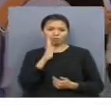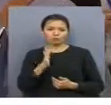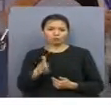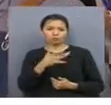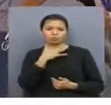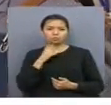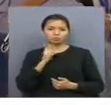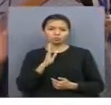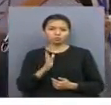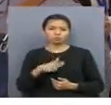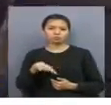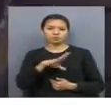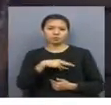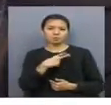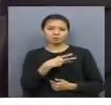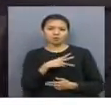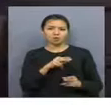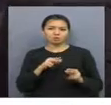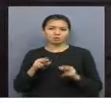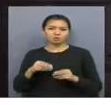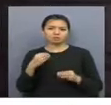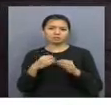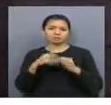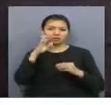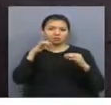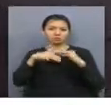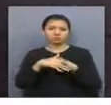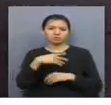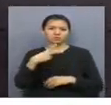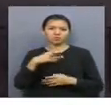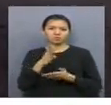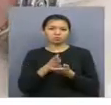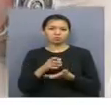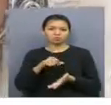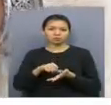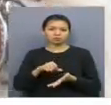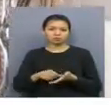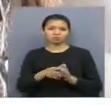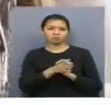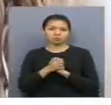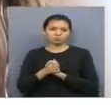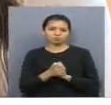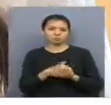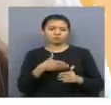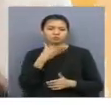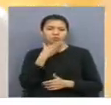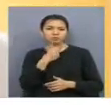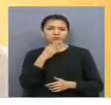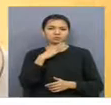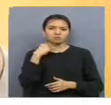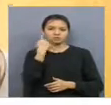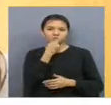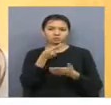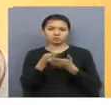қатсыушыларға сәттілік. Әлемнің 10 мемлекетінен келген 20 ғатарда қатсыушы өзіра достасы келбетті арудың бейнесін сүйлетігі